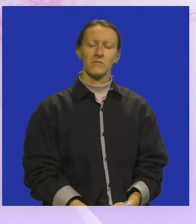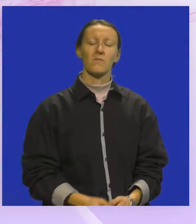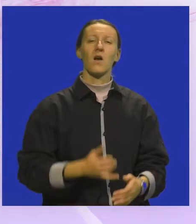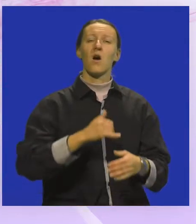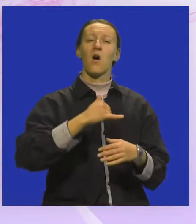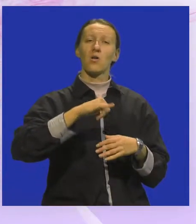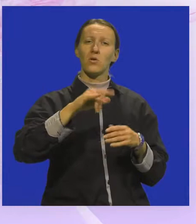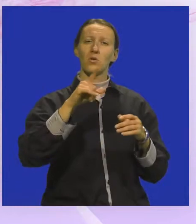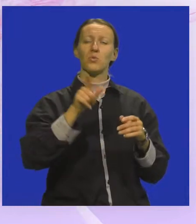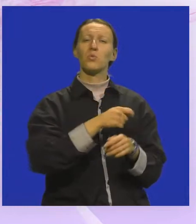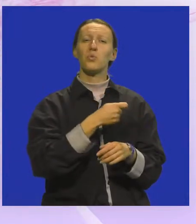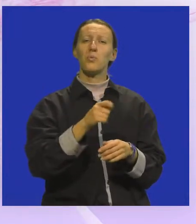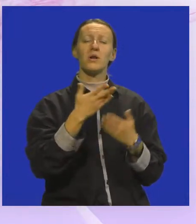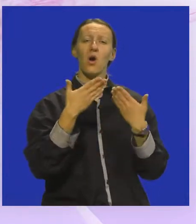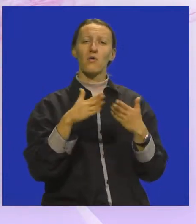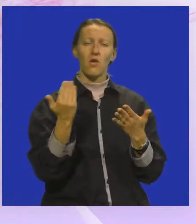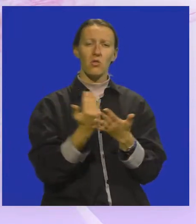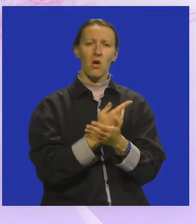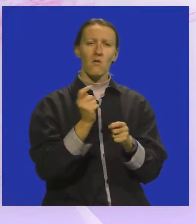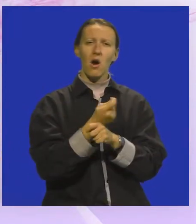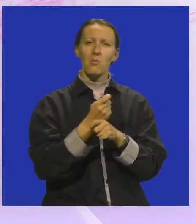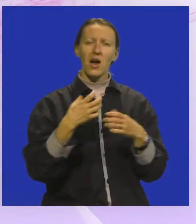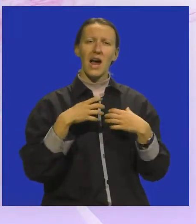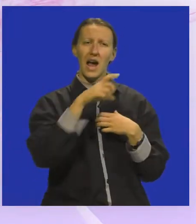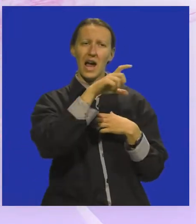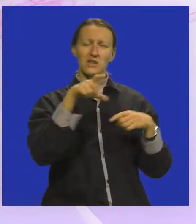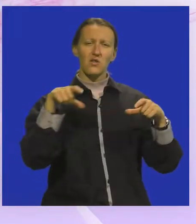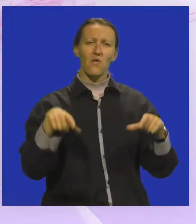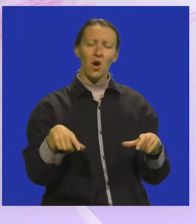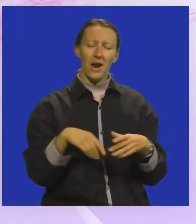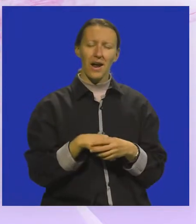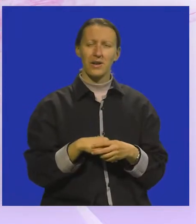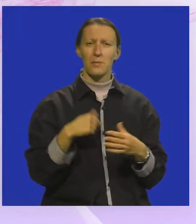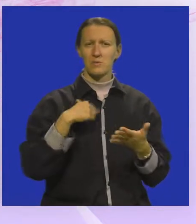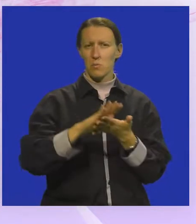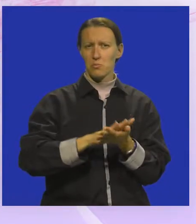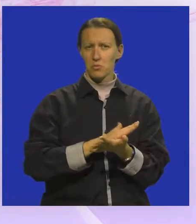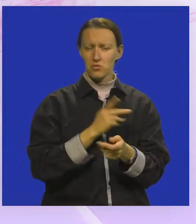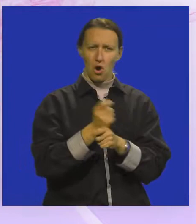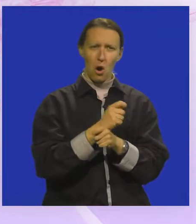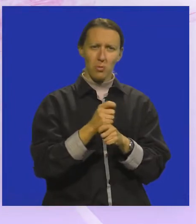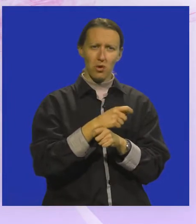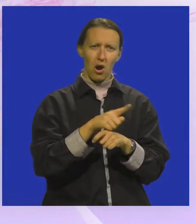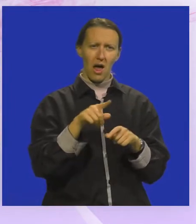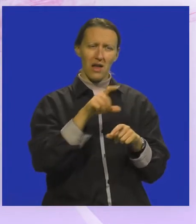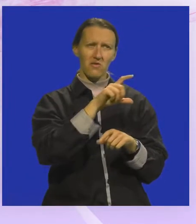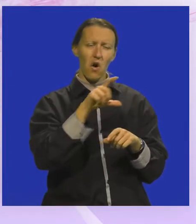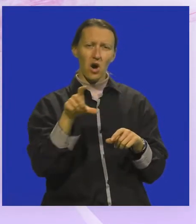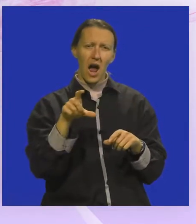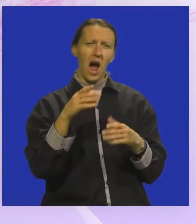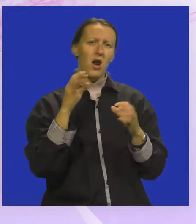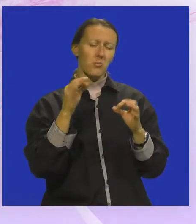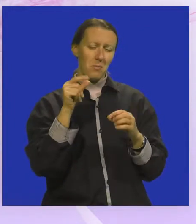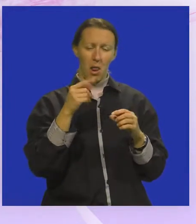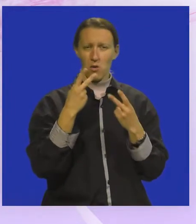Odlazimo u MAG gdje je službeno otvorena, novo obnovljena kazališna dvorana. Mi smo započeli obnovu dvorane upravo kako bi u